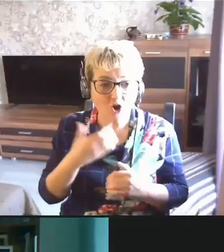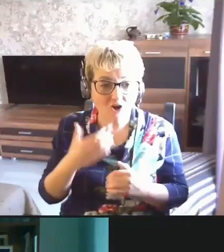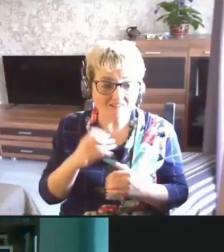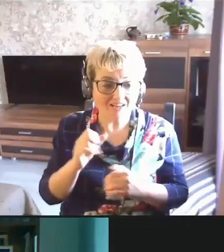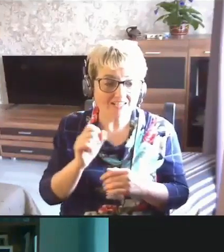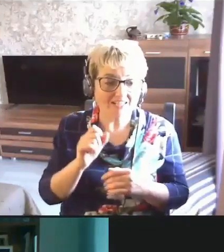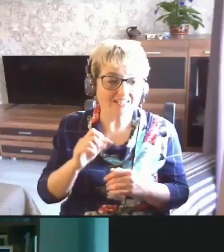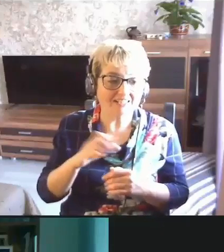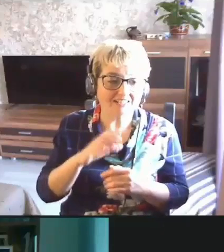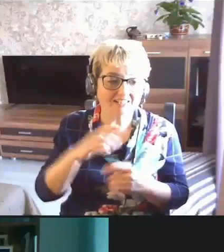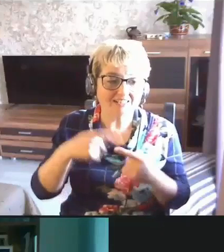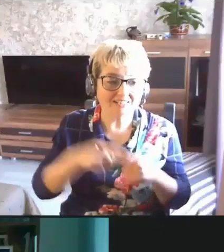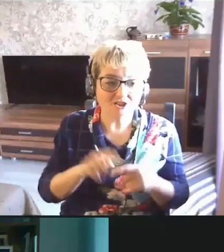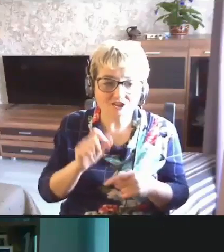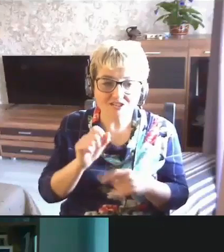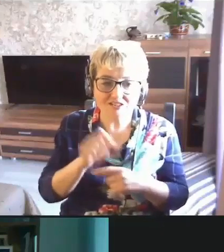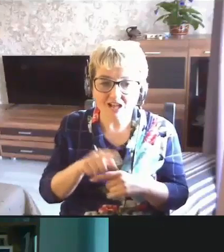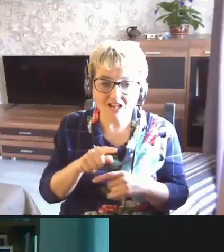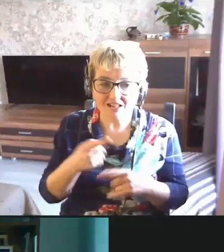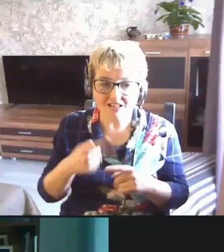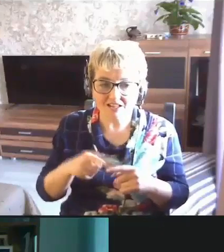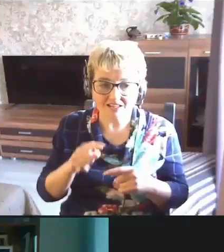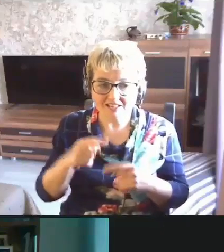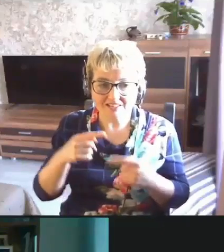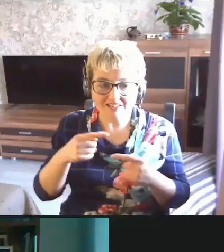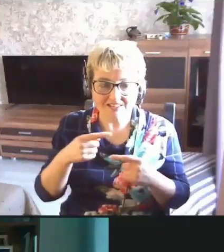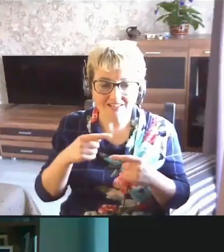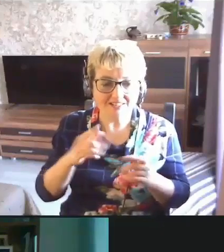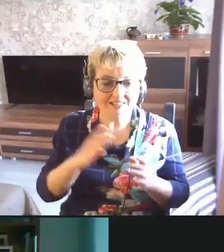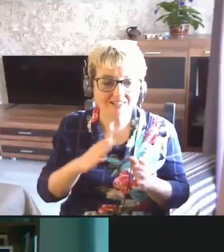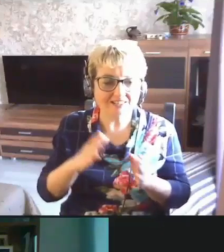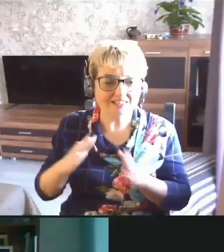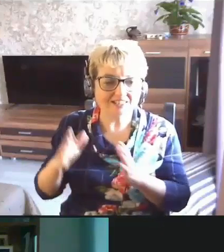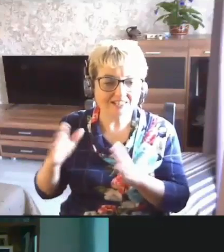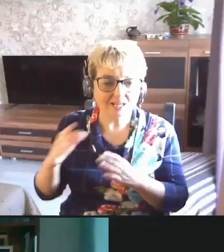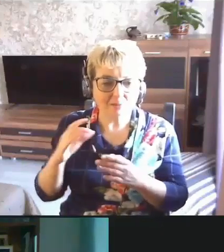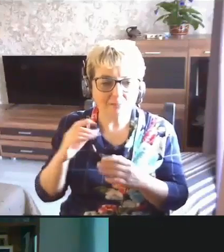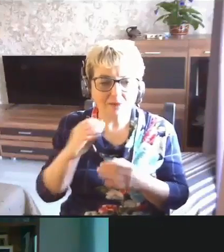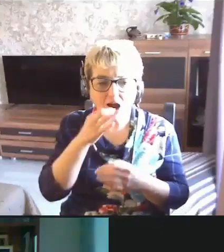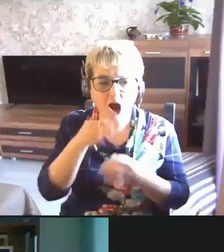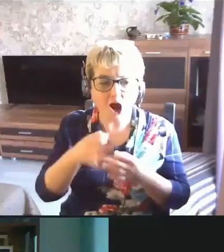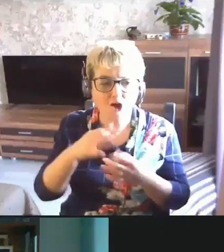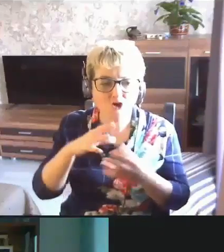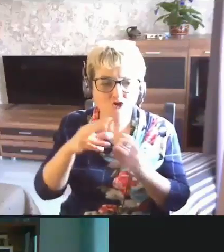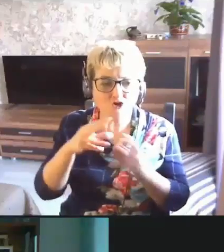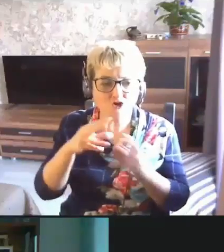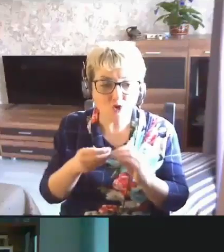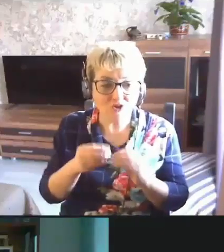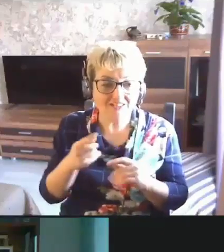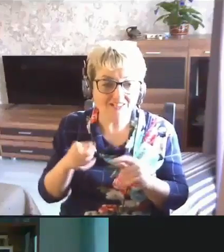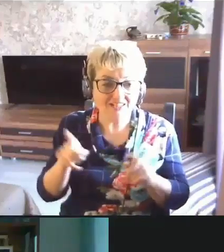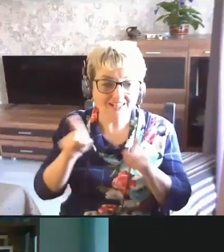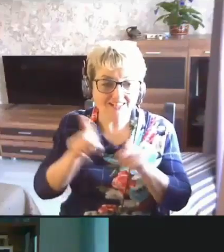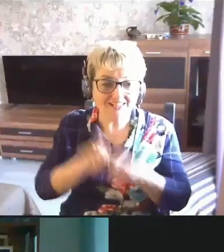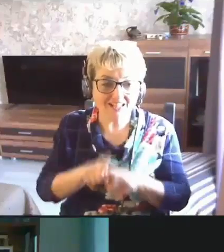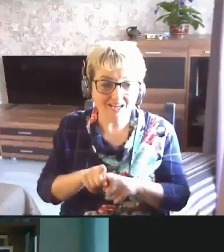задании, и в системе отчетности, такой